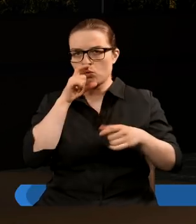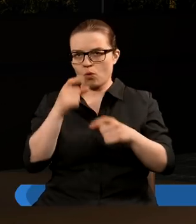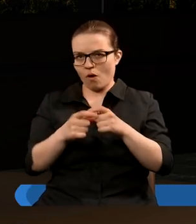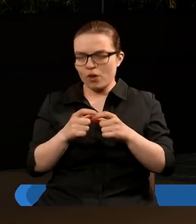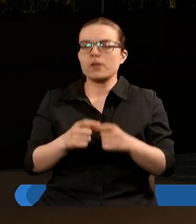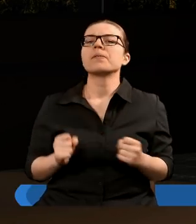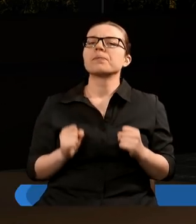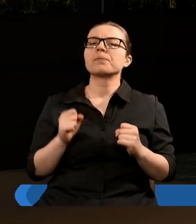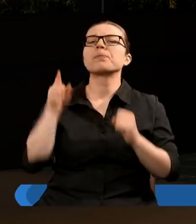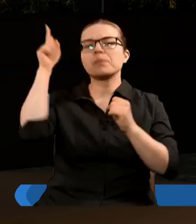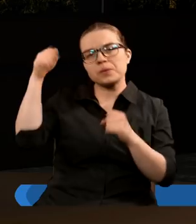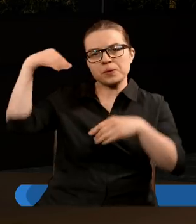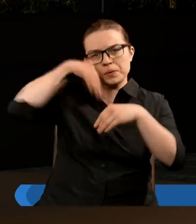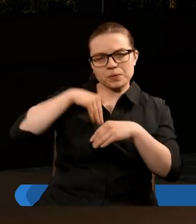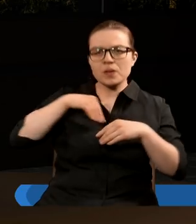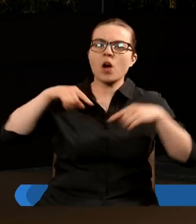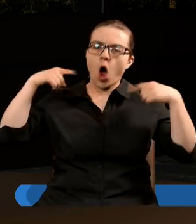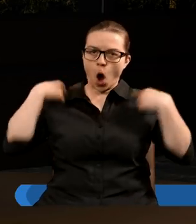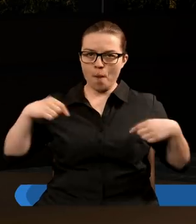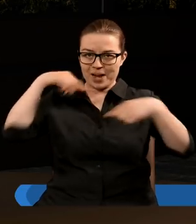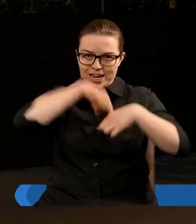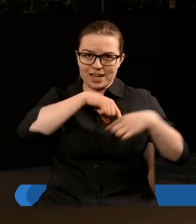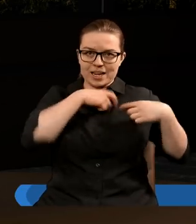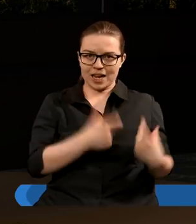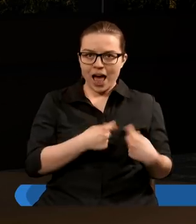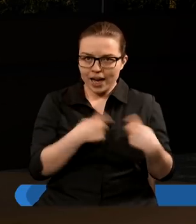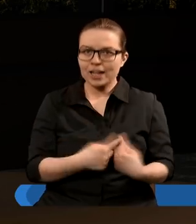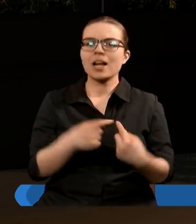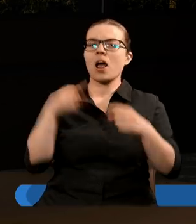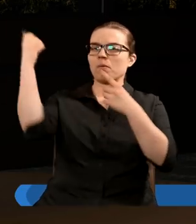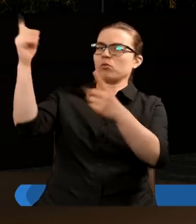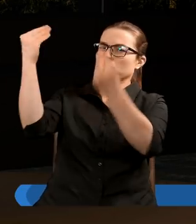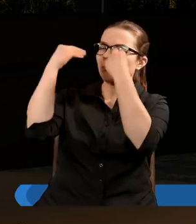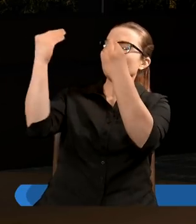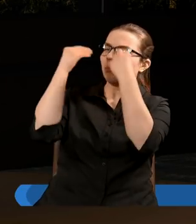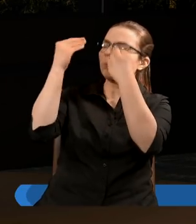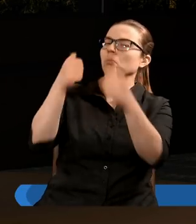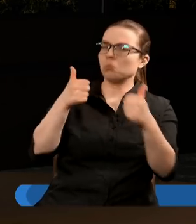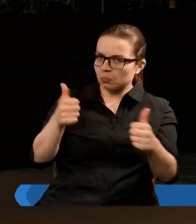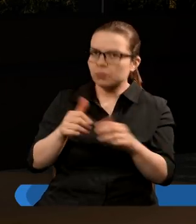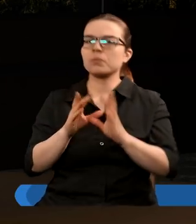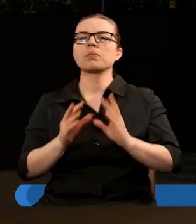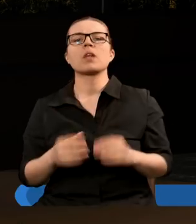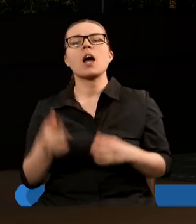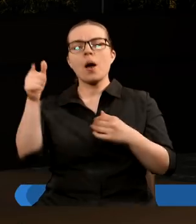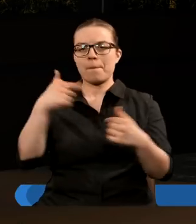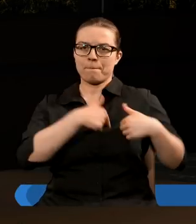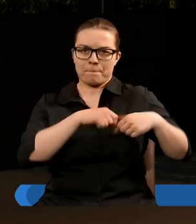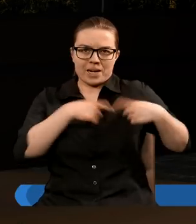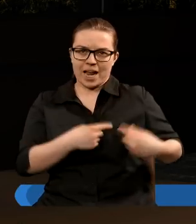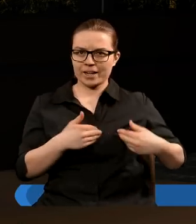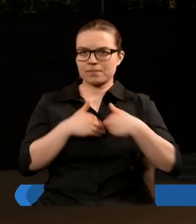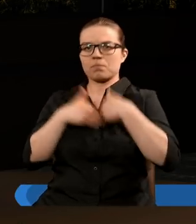Prosimy Cię, żebyś był tutaj wśród nas obecny, żebyś był naszym nauczycielem, żebyśmy mieli otwarte serca na Twoją